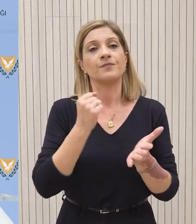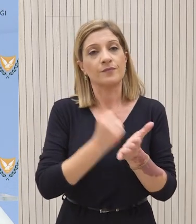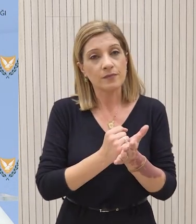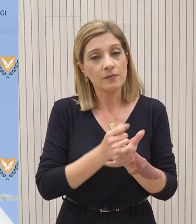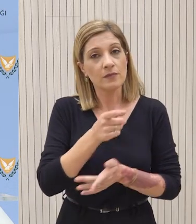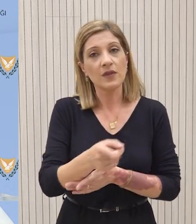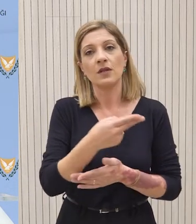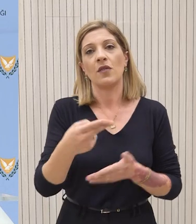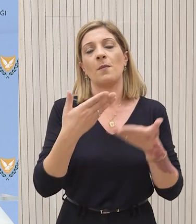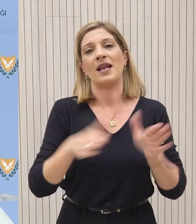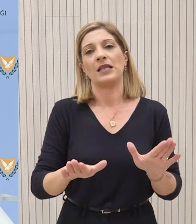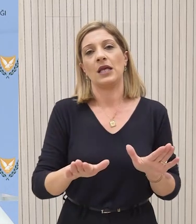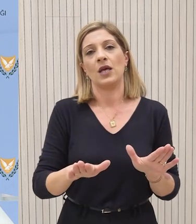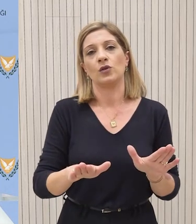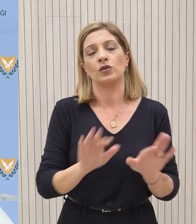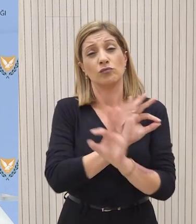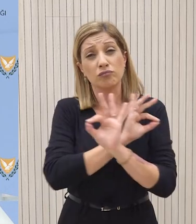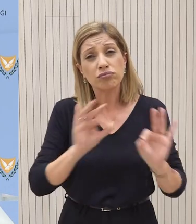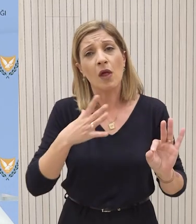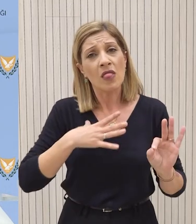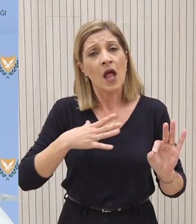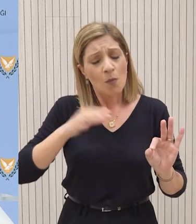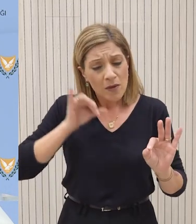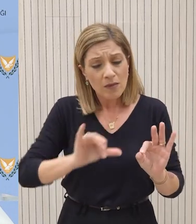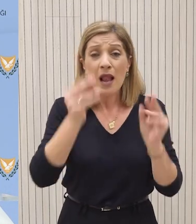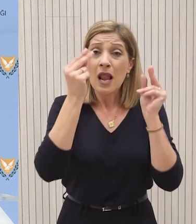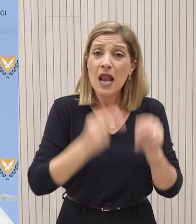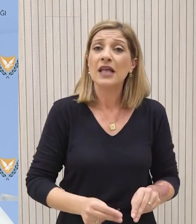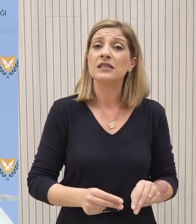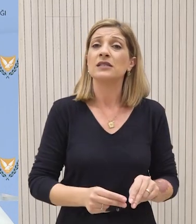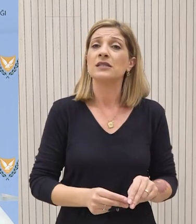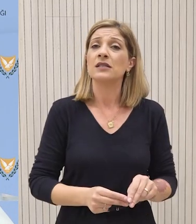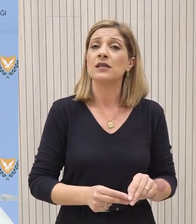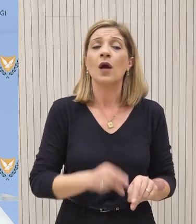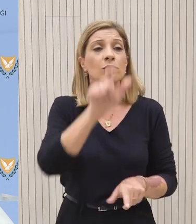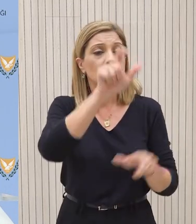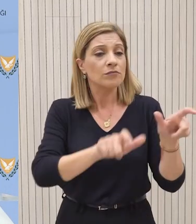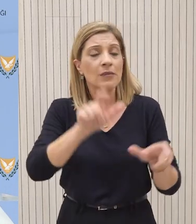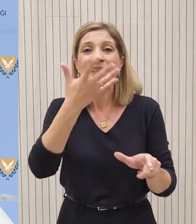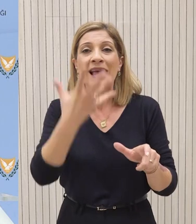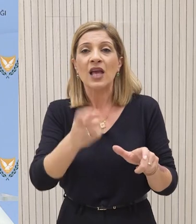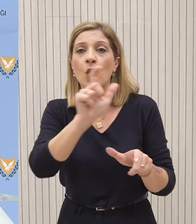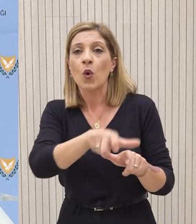λύξει αυτό το ζήτημα μια και καλή οριστικά που θα διέπει για πρώτη φορά τα προσόντα των Συμβούλων.